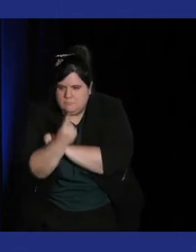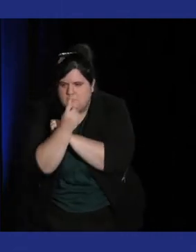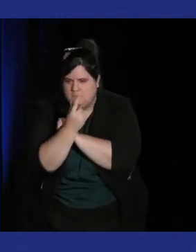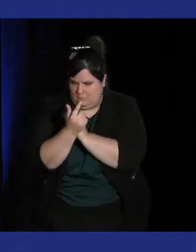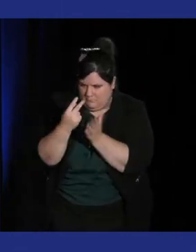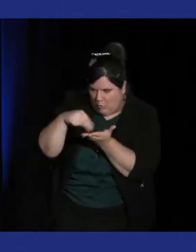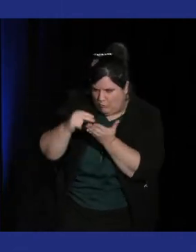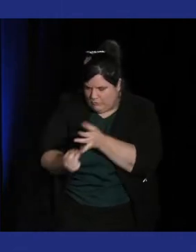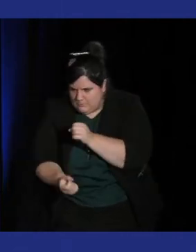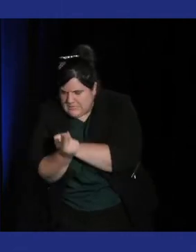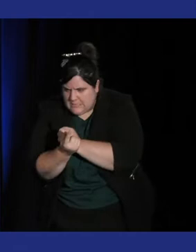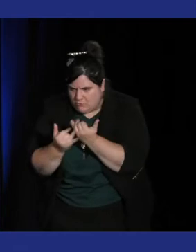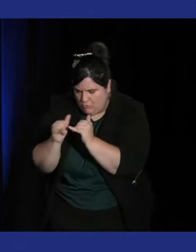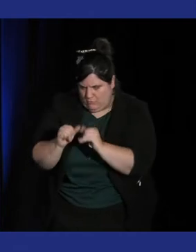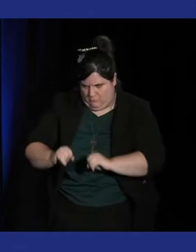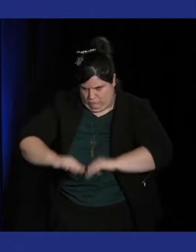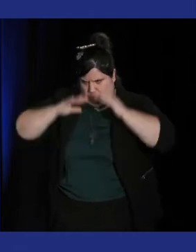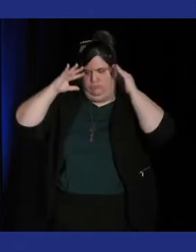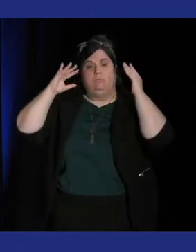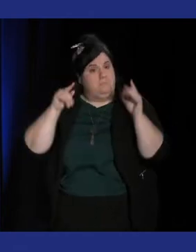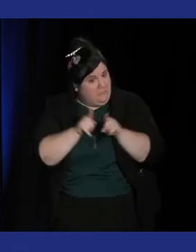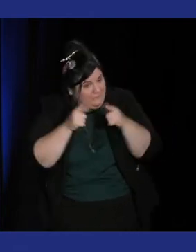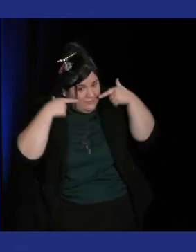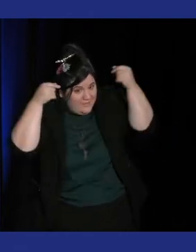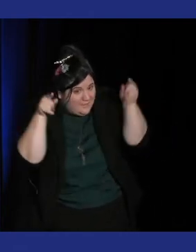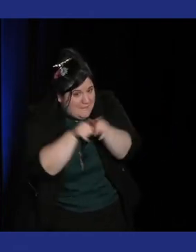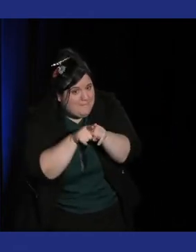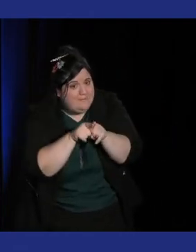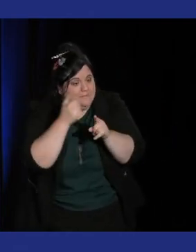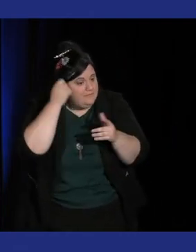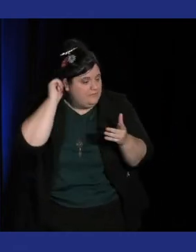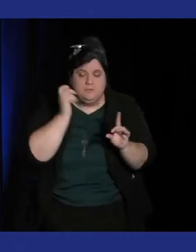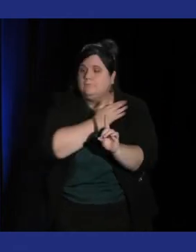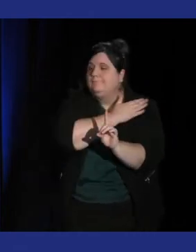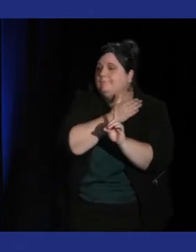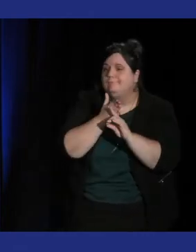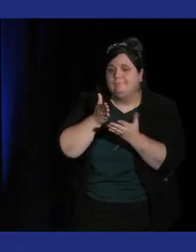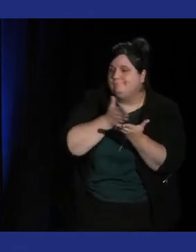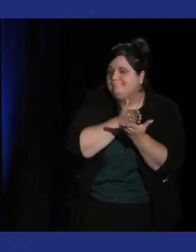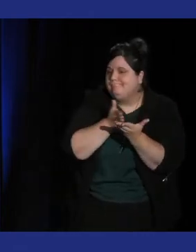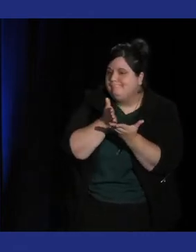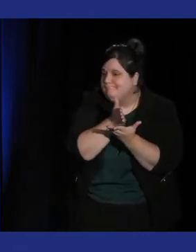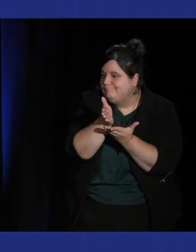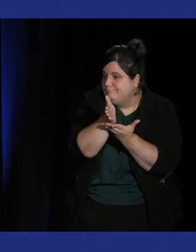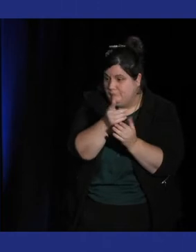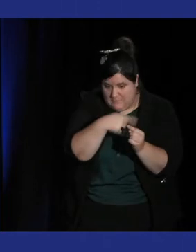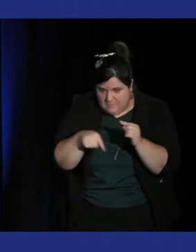et c'est un peu ce que tu disais aussi tout à'heure les séquences musicales dans Zelda c'est aussi particulièrement pour ça c'est que la musique est tellement bien intégrée dans le jeu